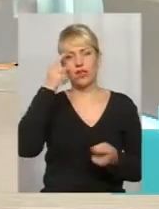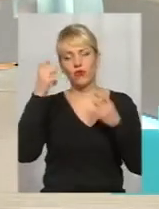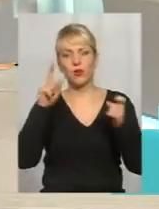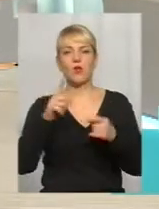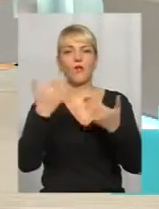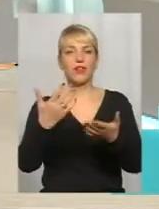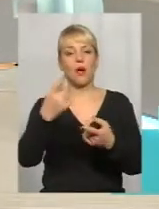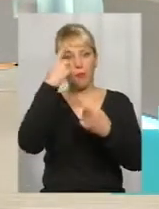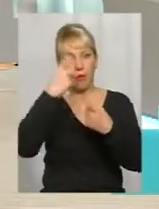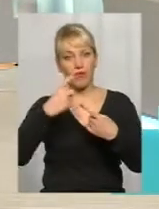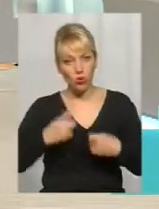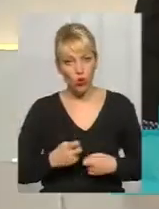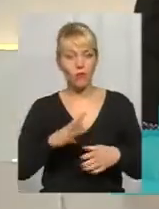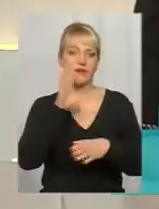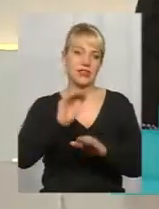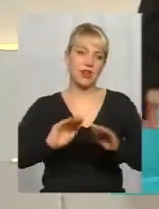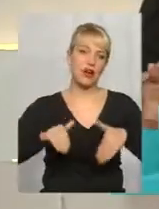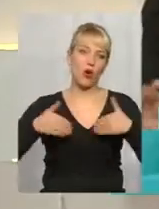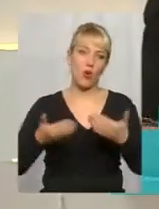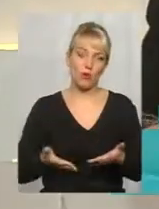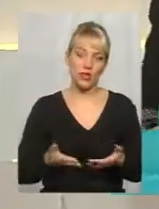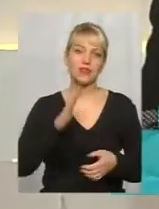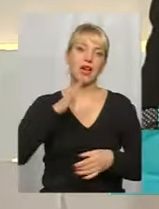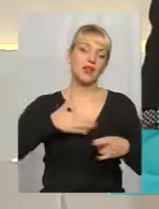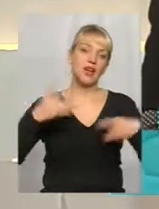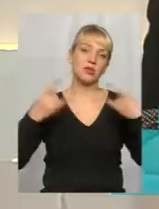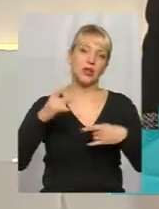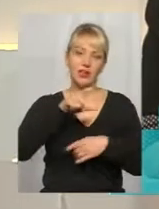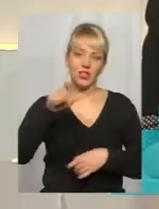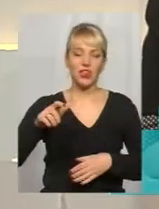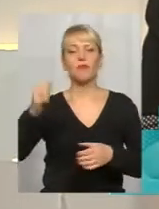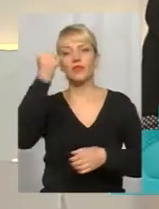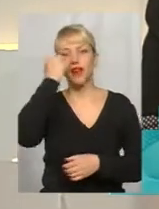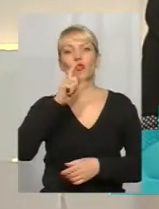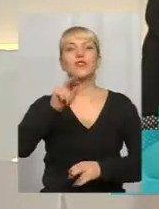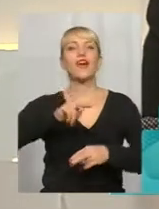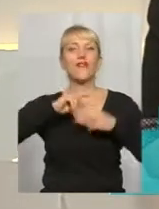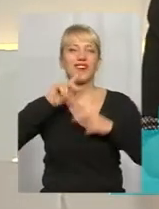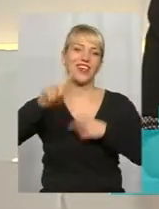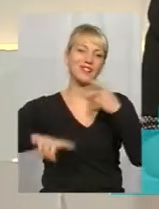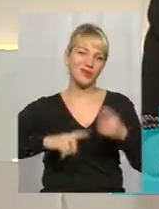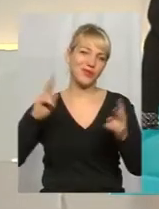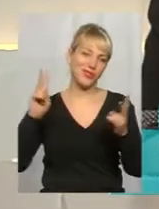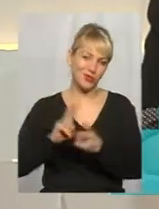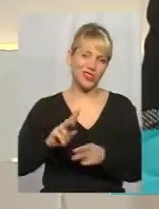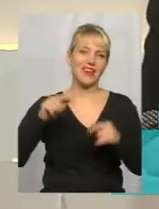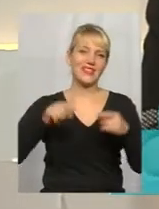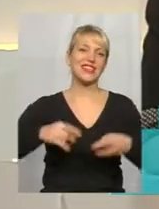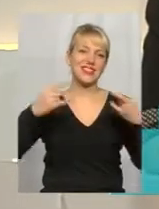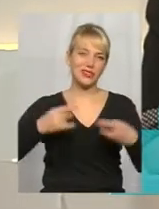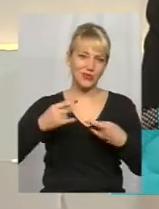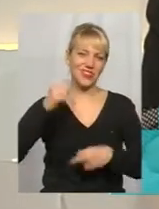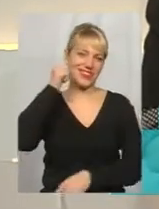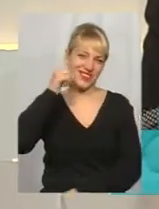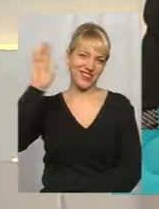поведомили про всі рекомендации. Нашим глядачам дякую за увагу. Зустрянемся вже завтра у цей студии на каналі